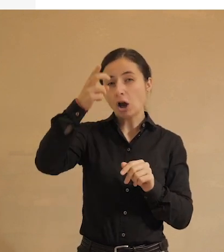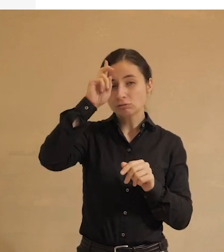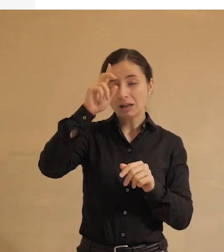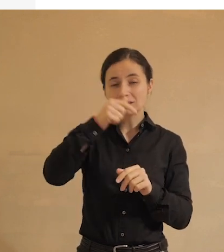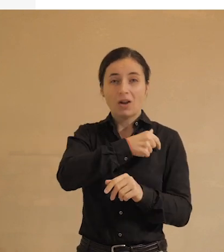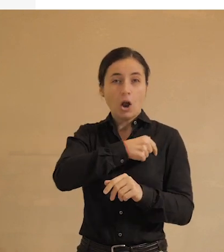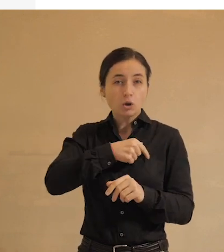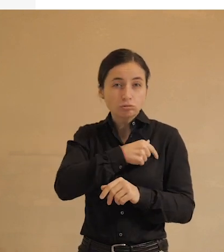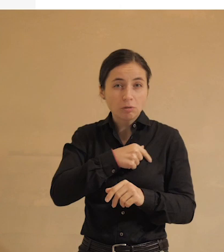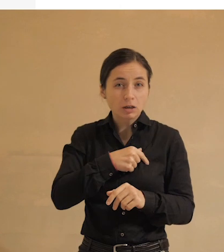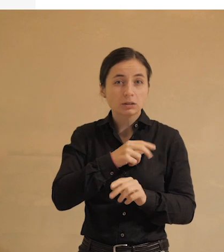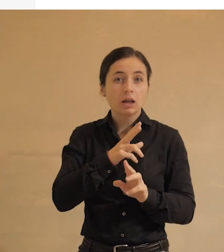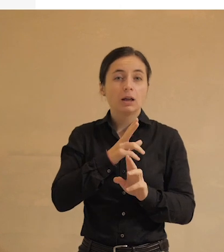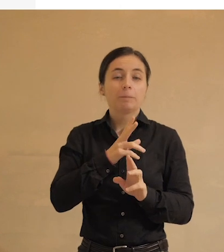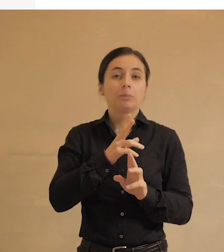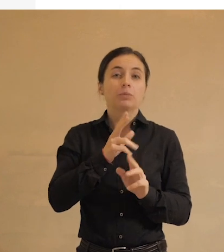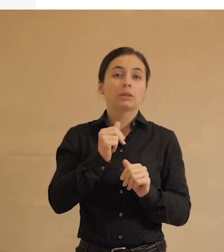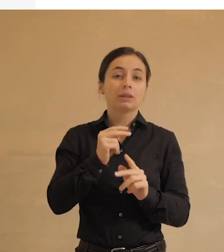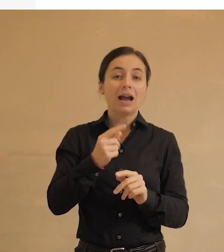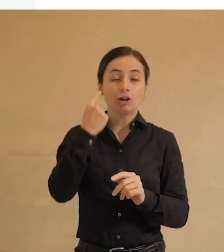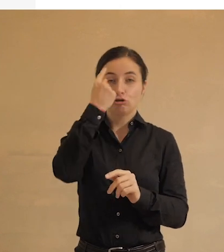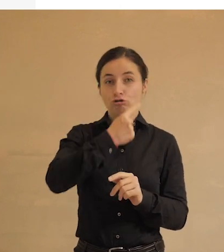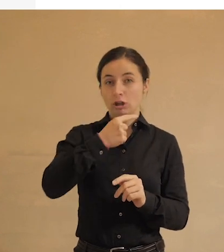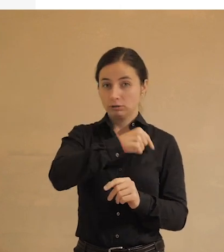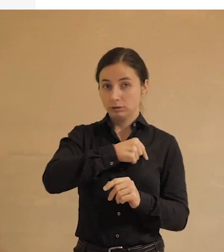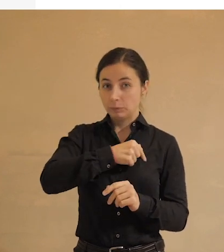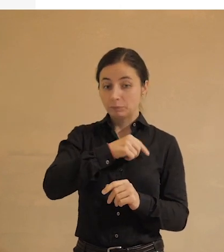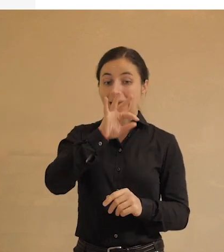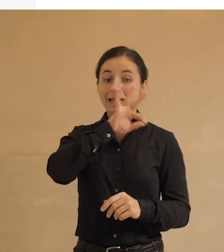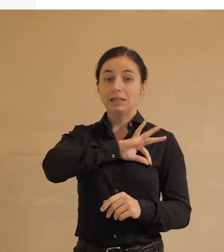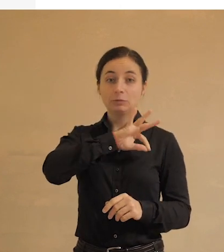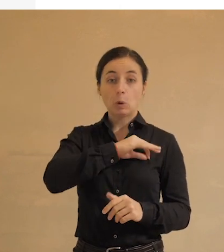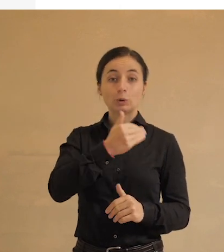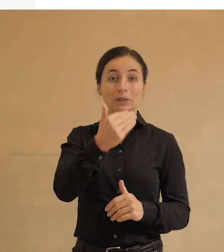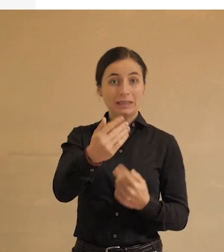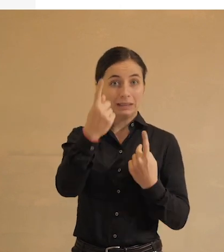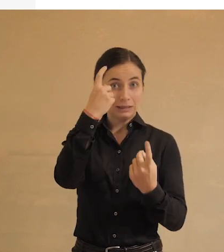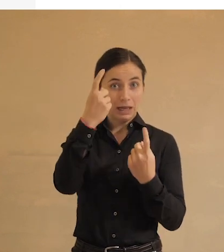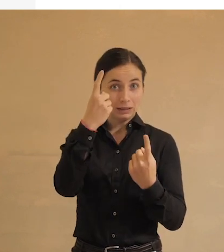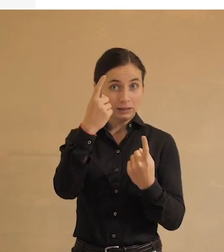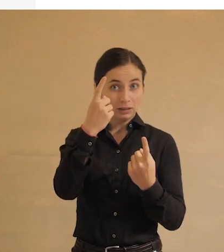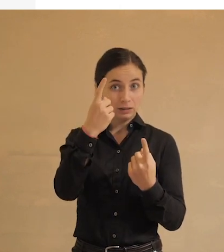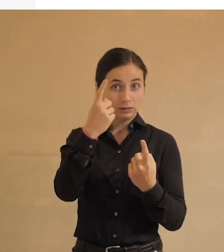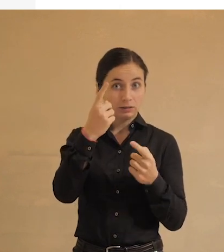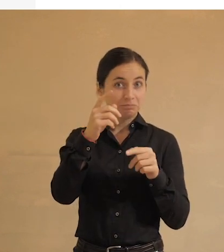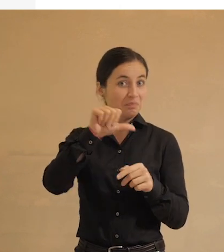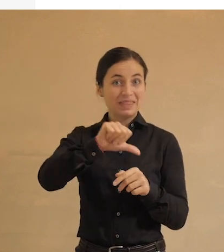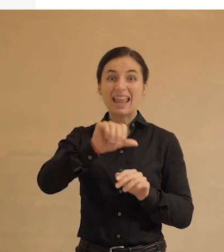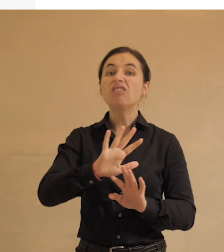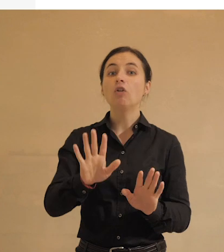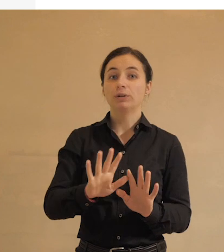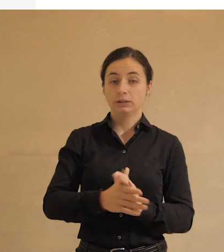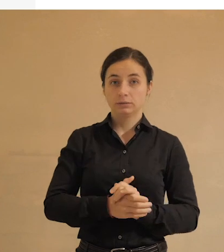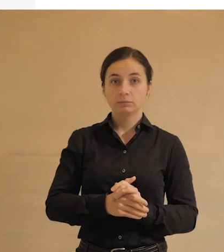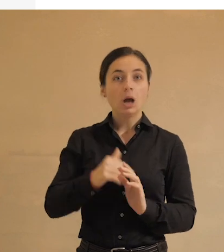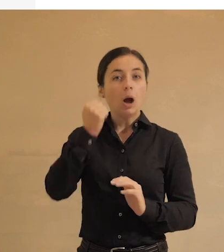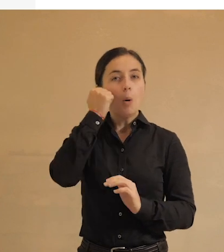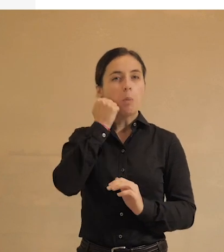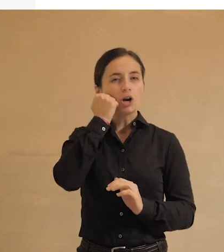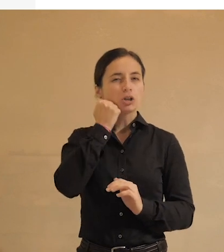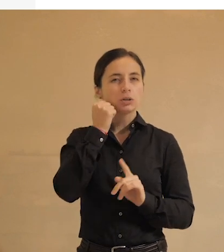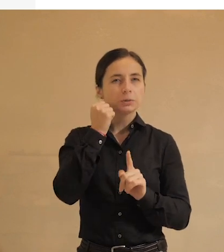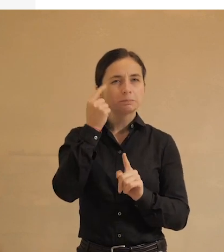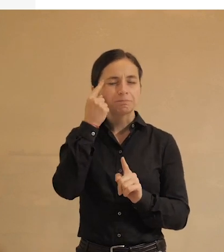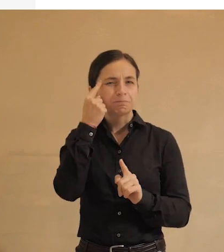корпорации, так и частные корпорации используют их данные, что называется, им не во вред. Пожилые тут более